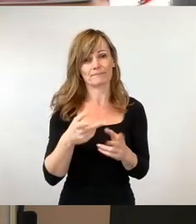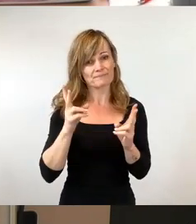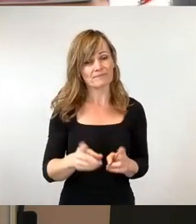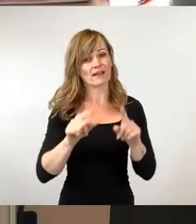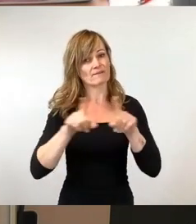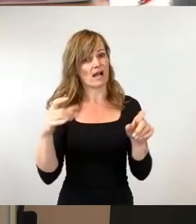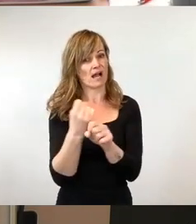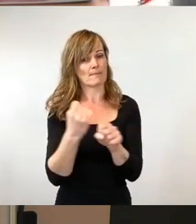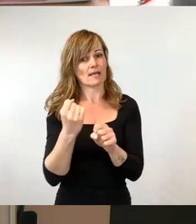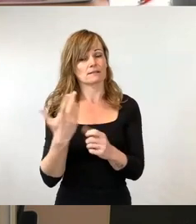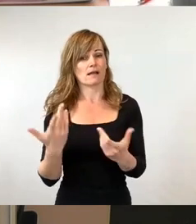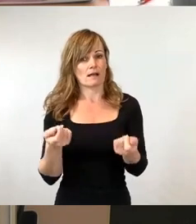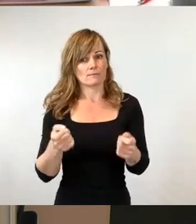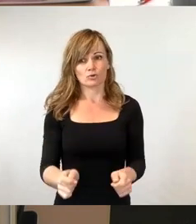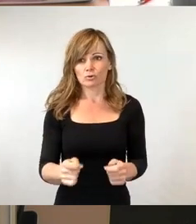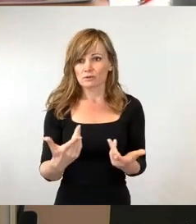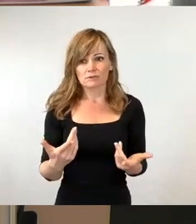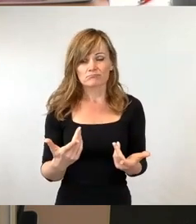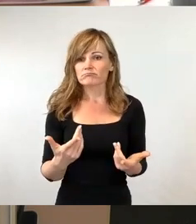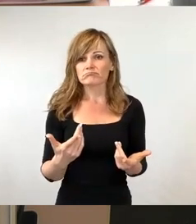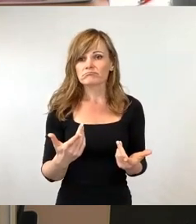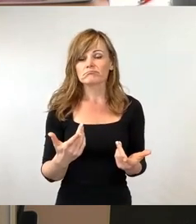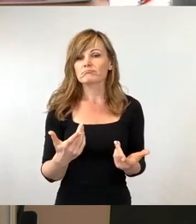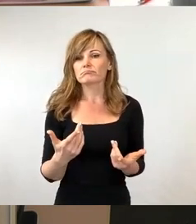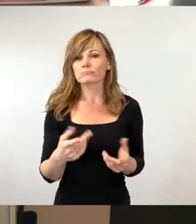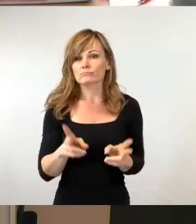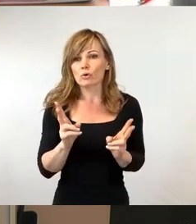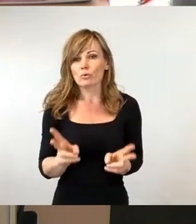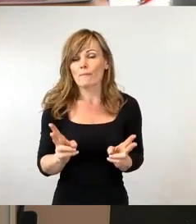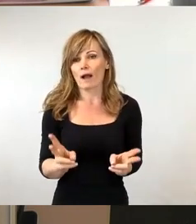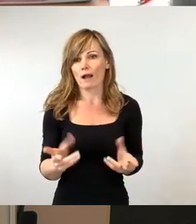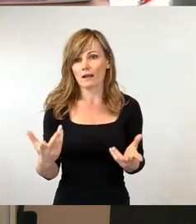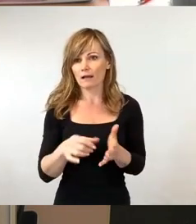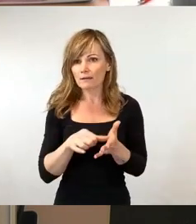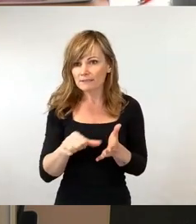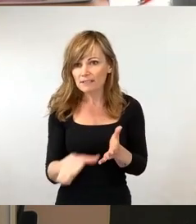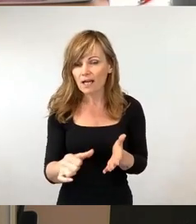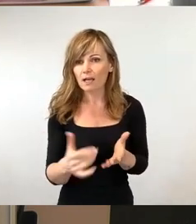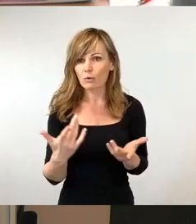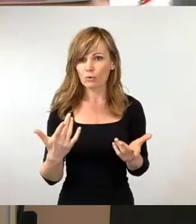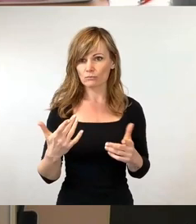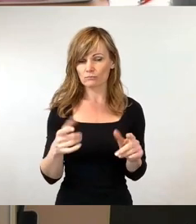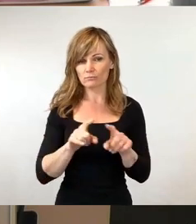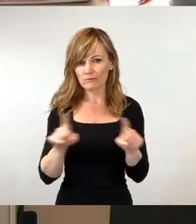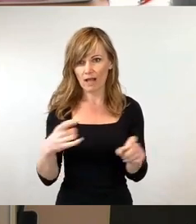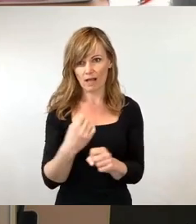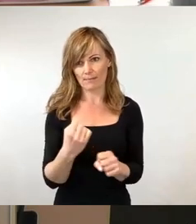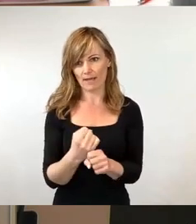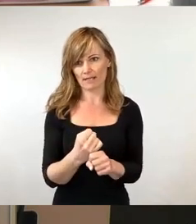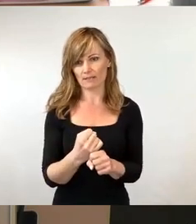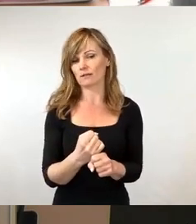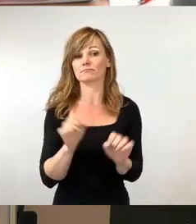und dann eben auch für normale Bezahlung als Facharbeiter tatsächlich arbeiten zu gehen. Ich glaube, der